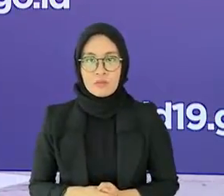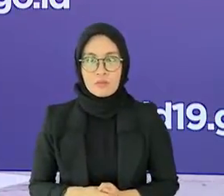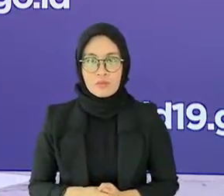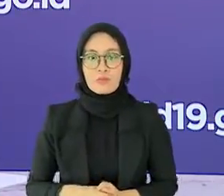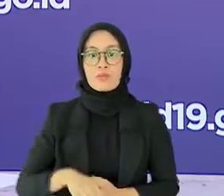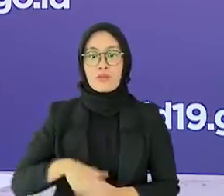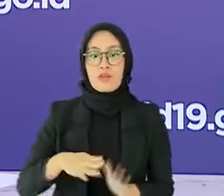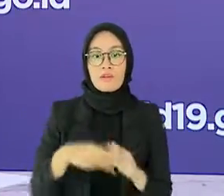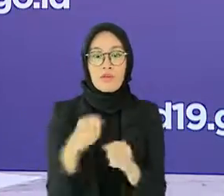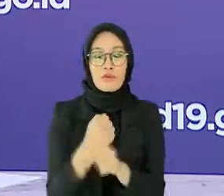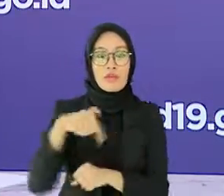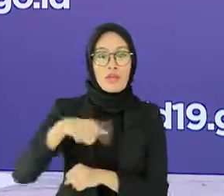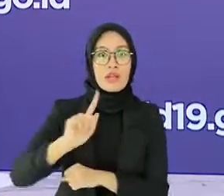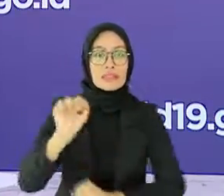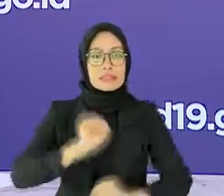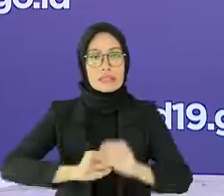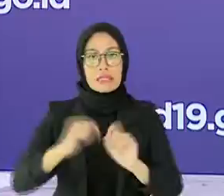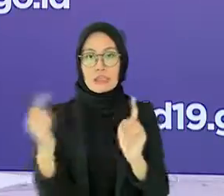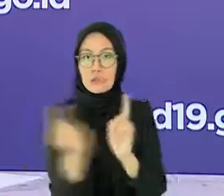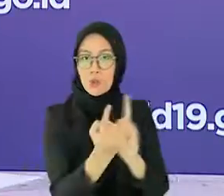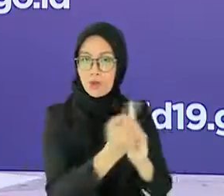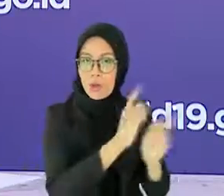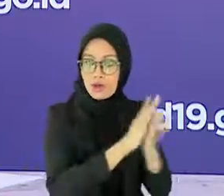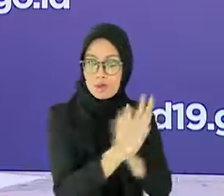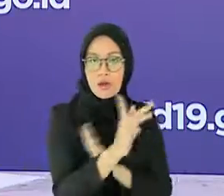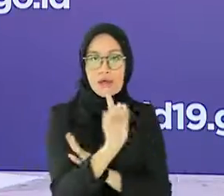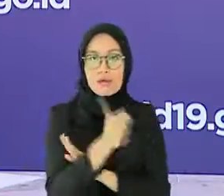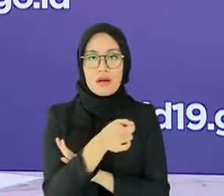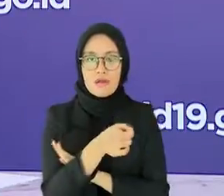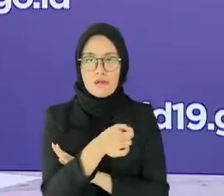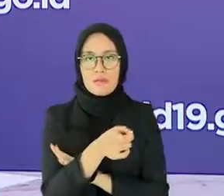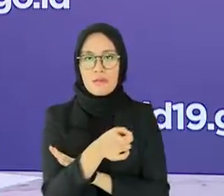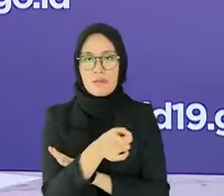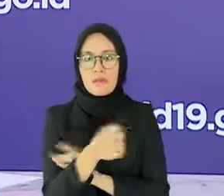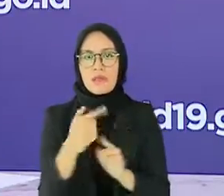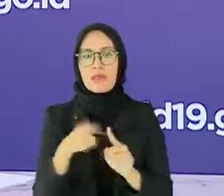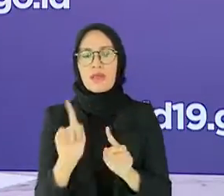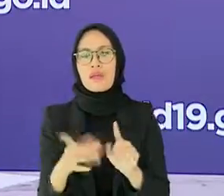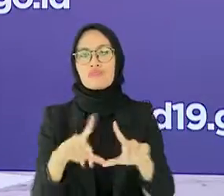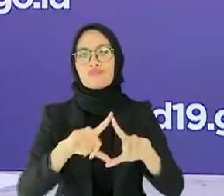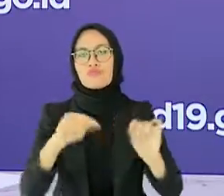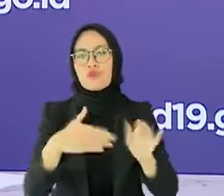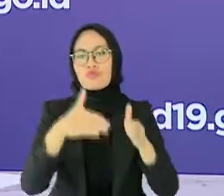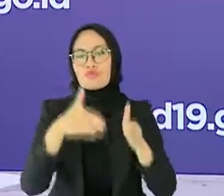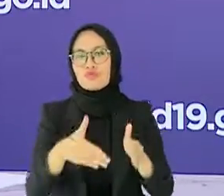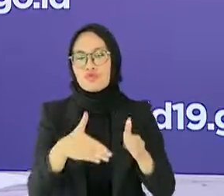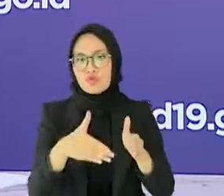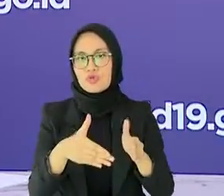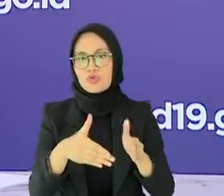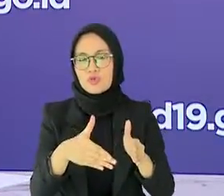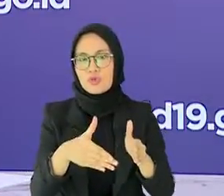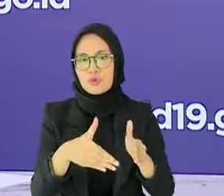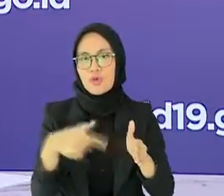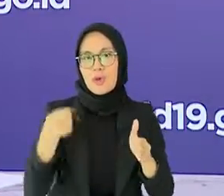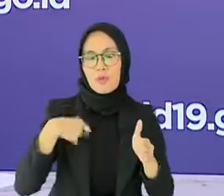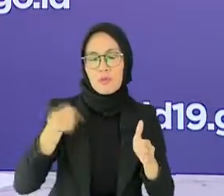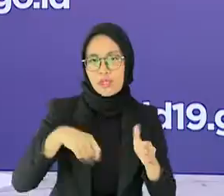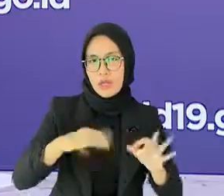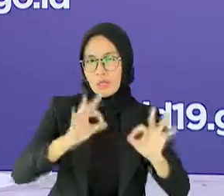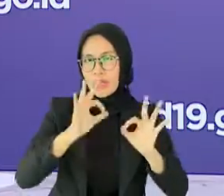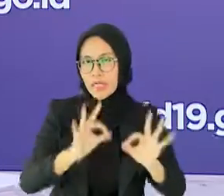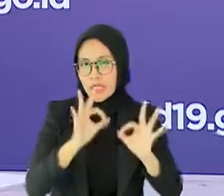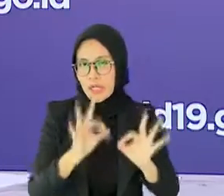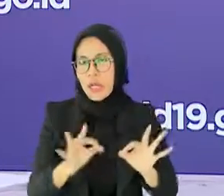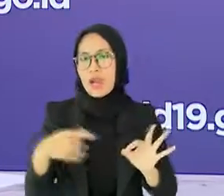minggu ini telah berdasarkan pada surat keputusan bersama 4 menteri yaitu Menteri Pendidikan dan Kebudayaan Ristek